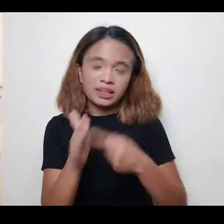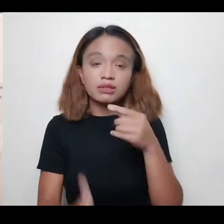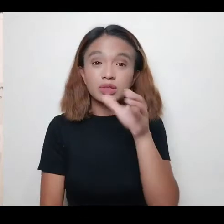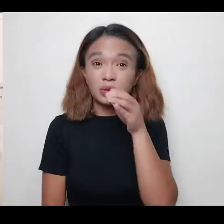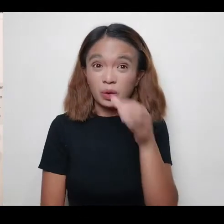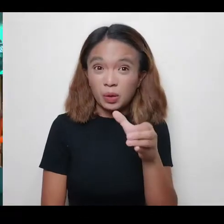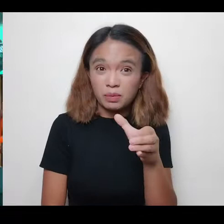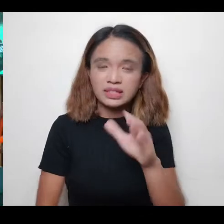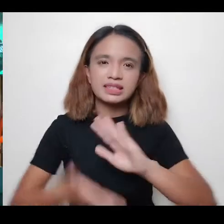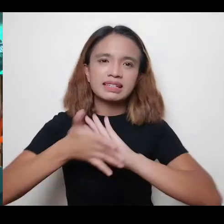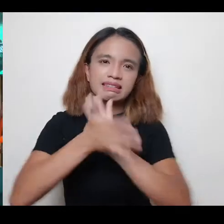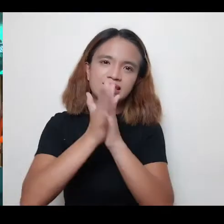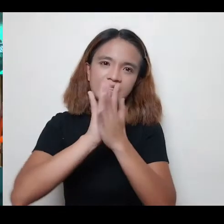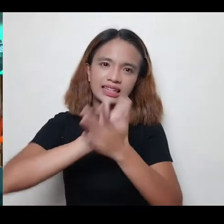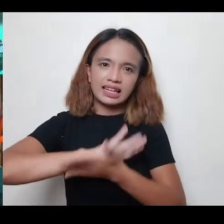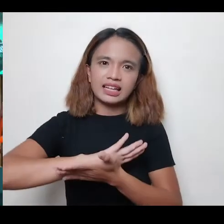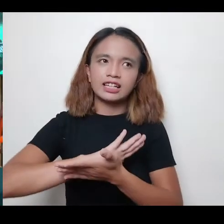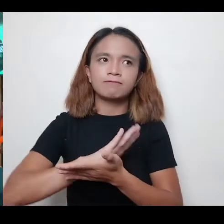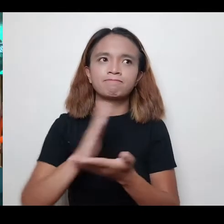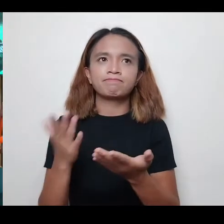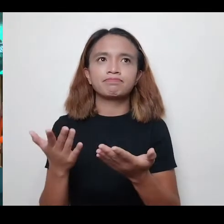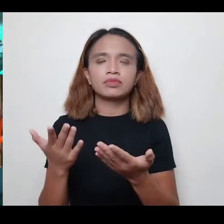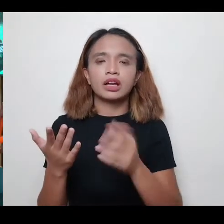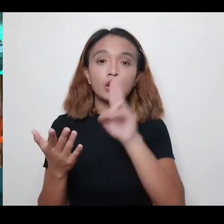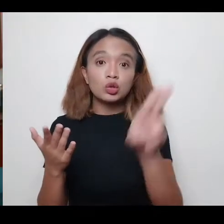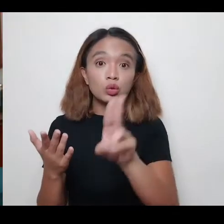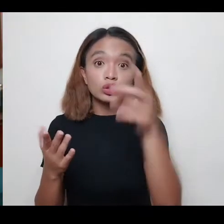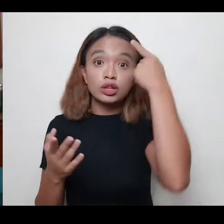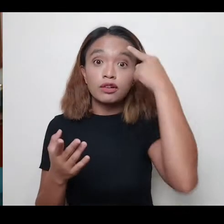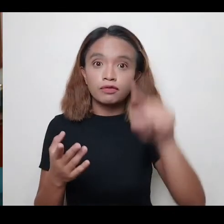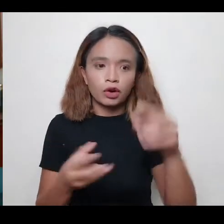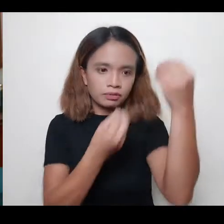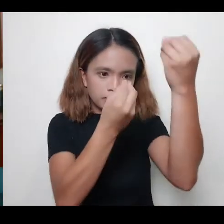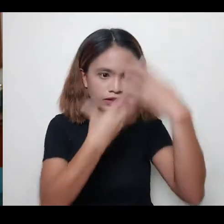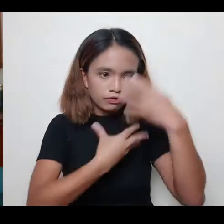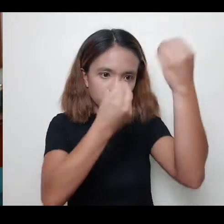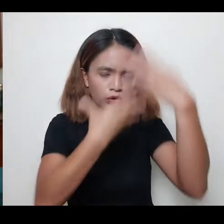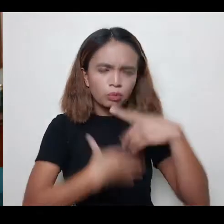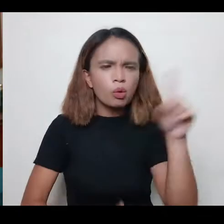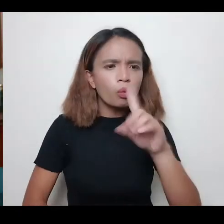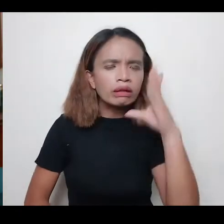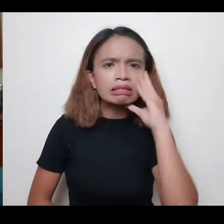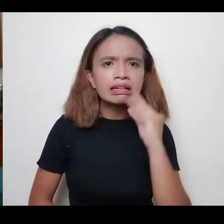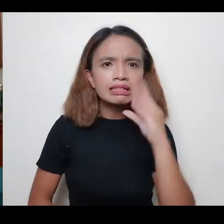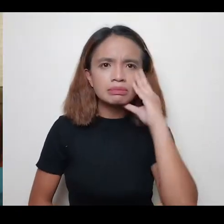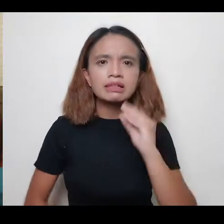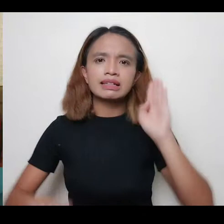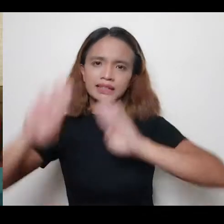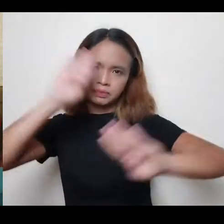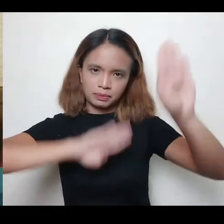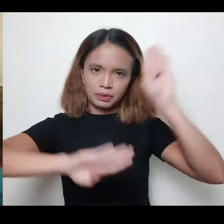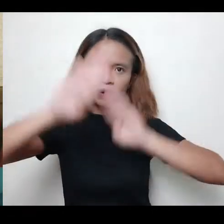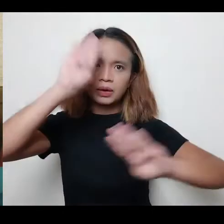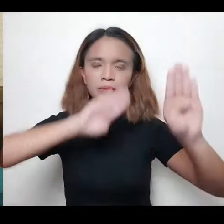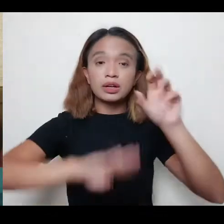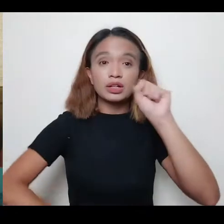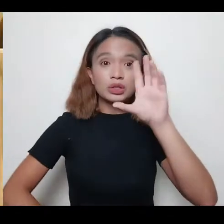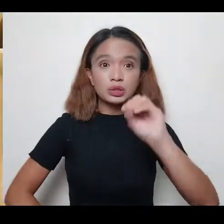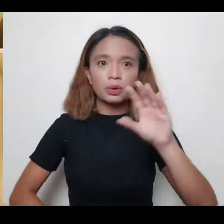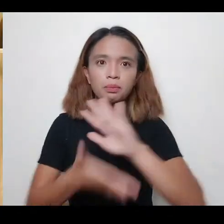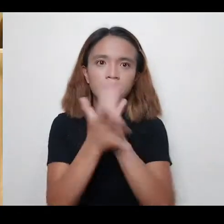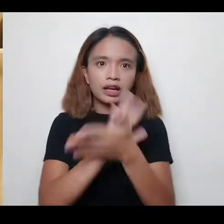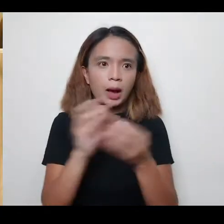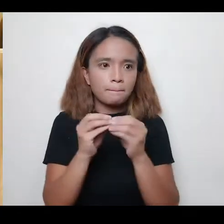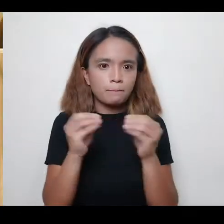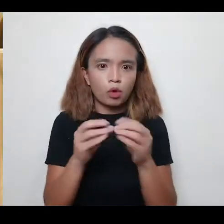Paminsan yung mga comments nagiging instrumento na para maipaabot sa atin yung mga pinagdadaanan nila mga problema. So